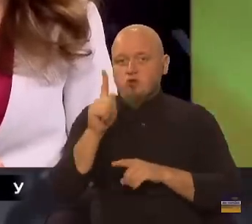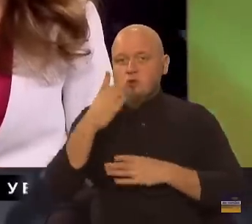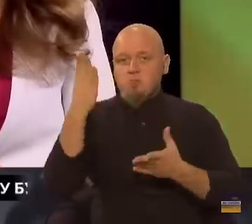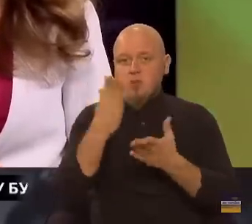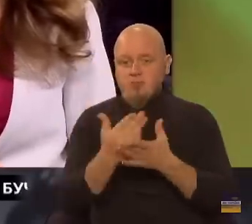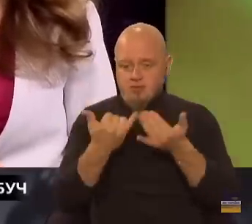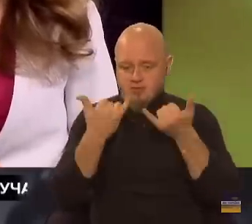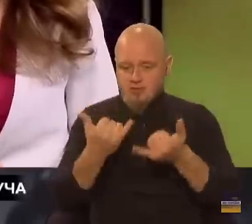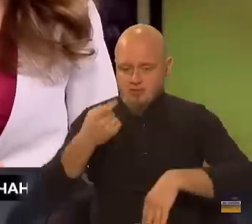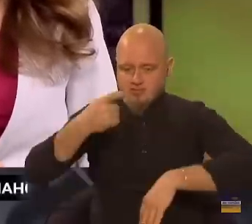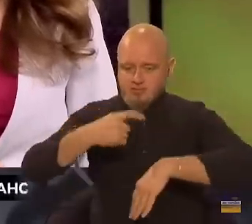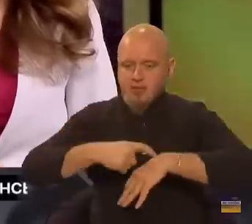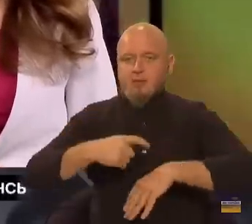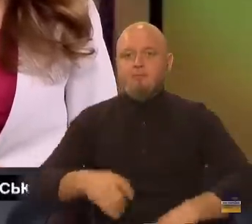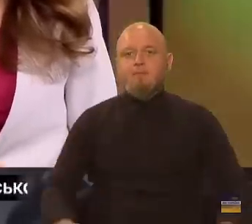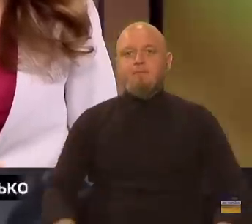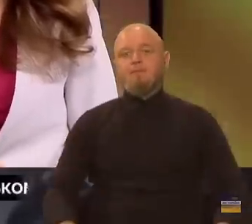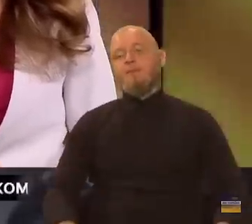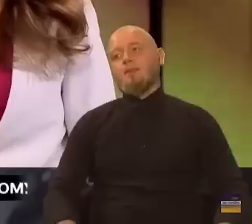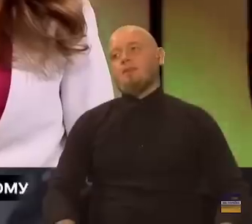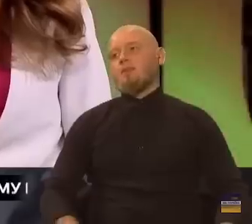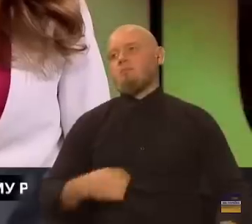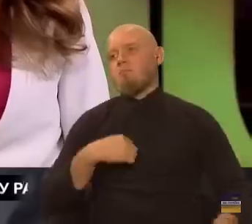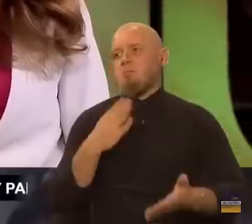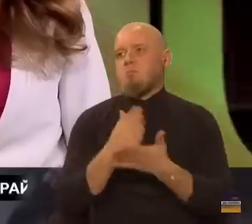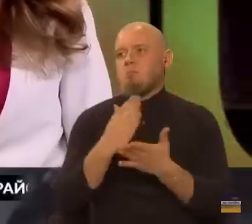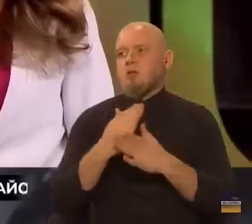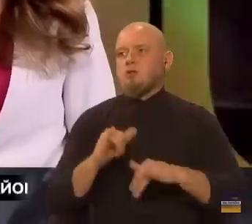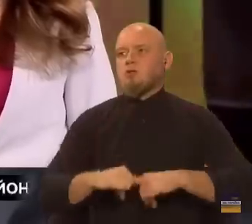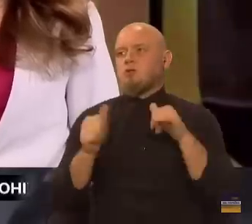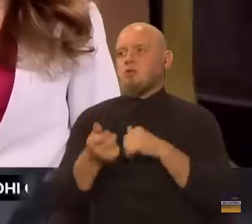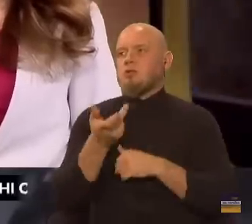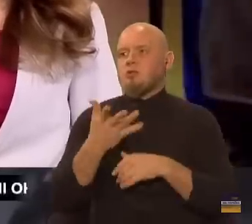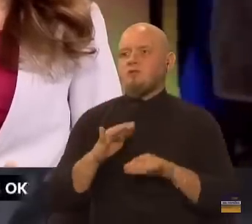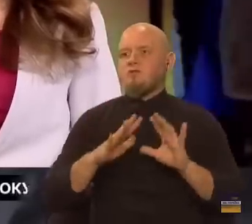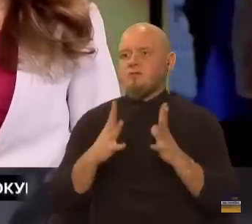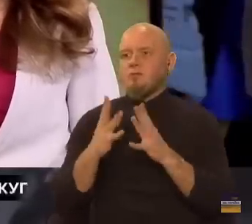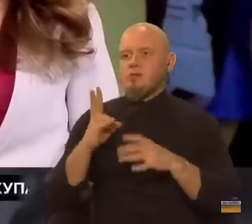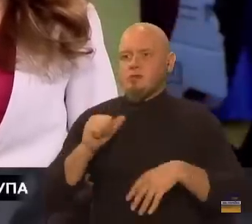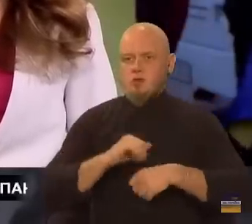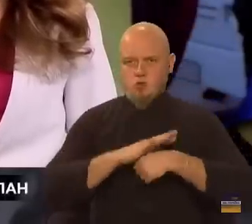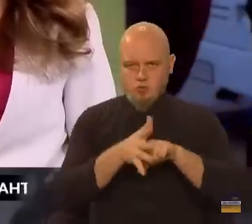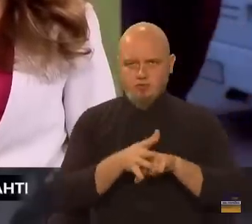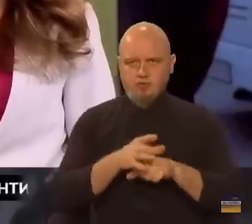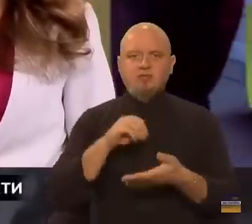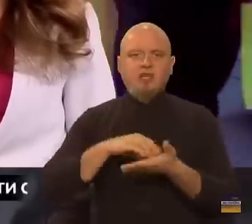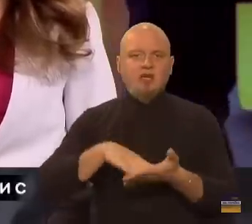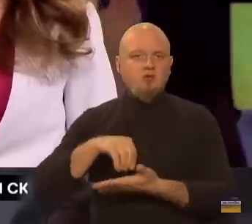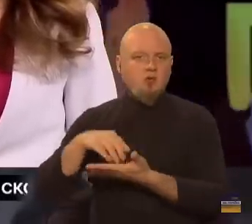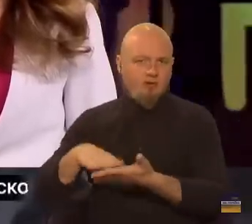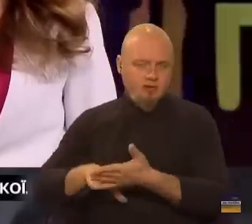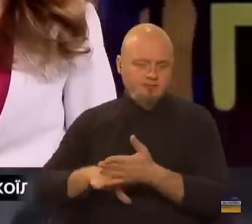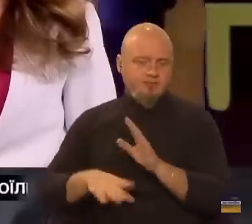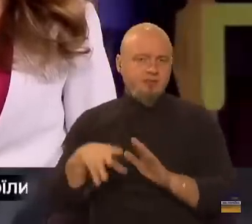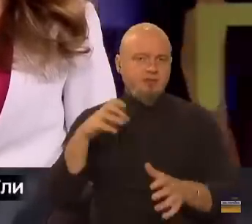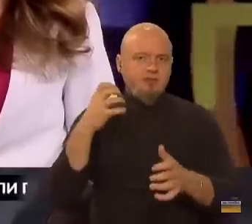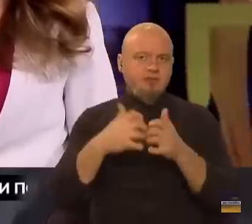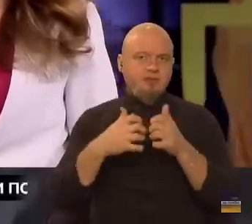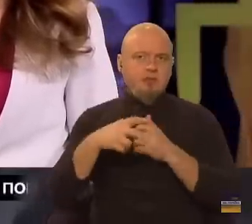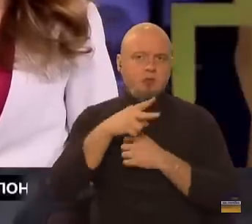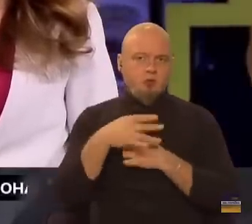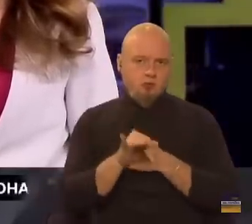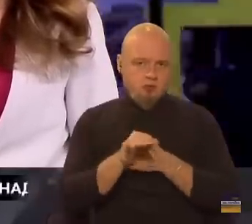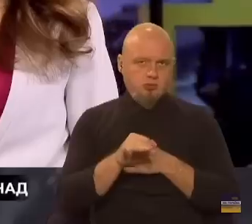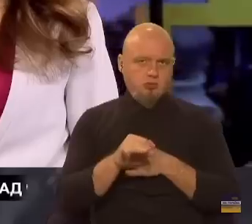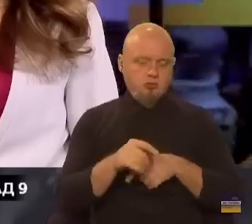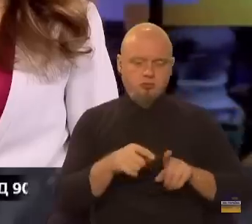маємо на тепер? Ми мали зростання кількості випадків на ковід, зареєстрованих. З середини лютого,